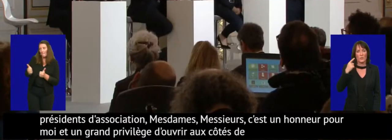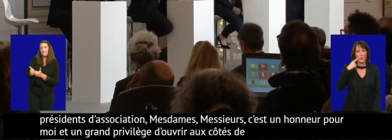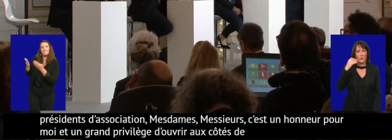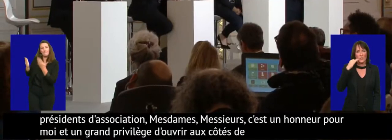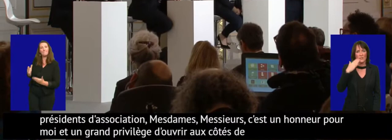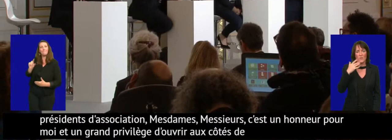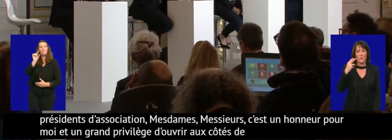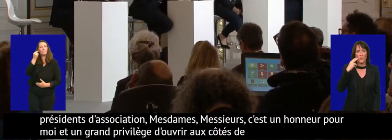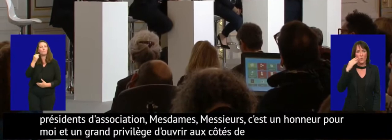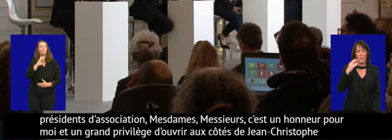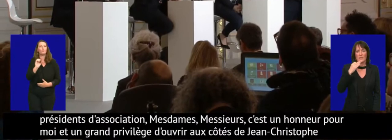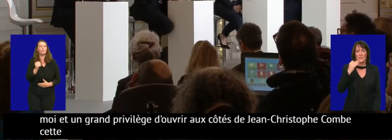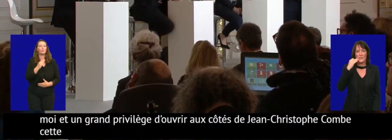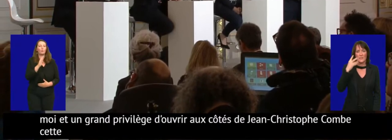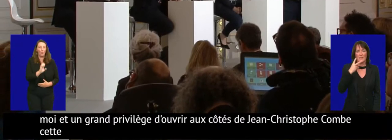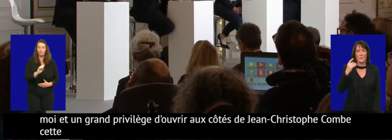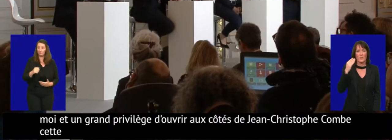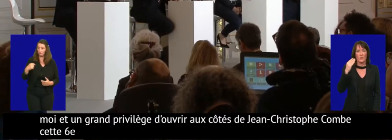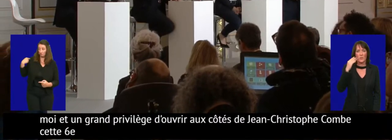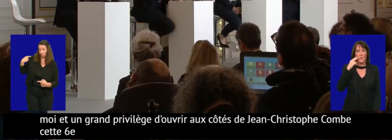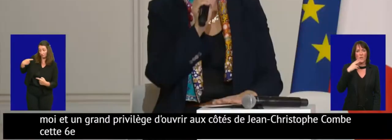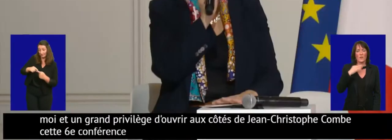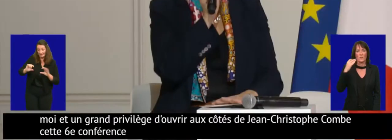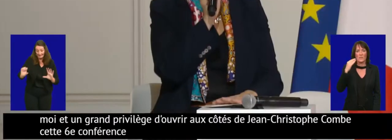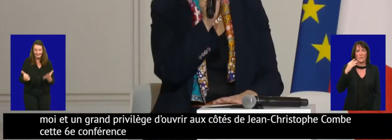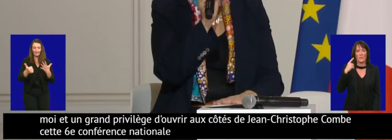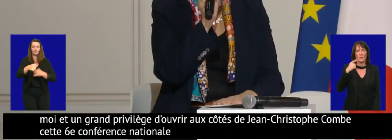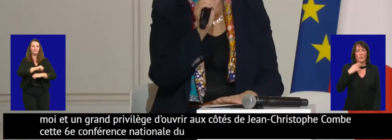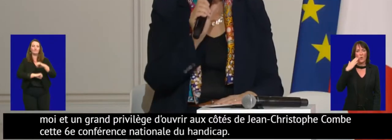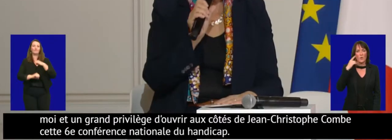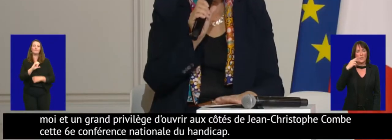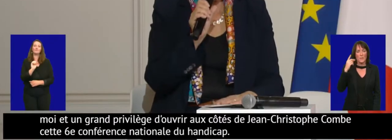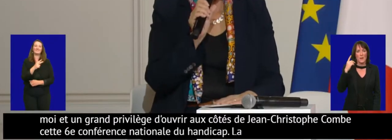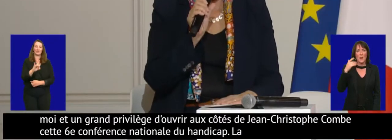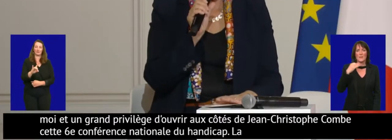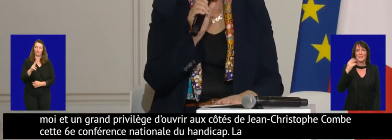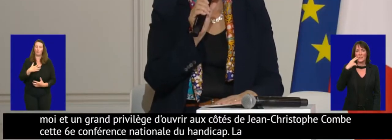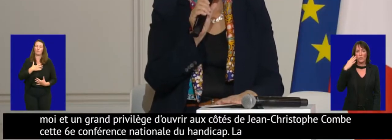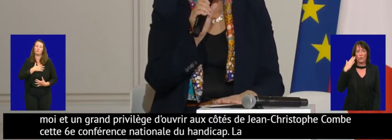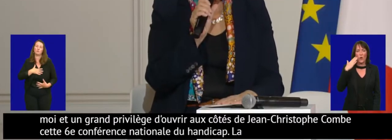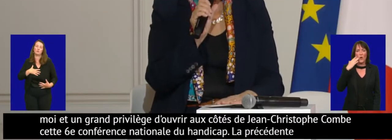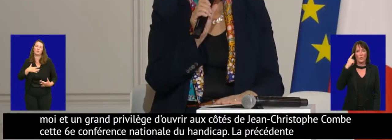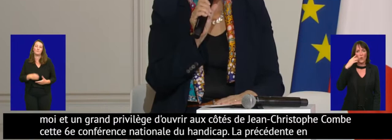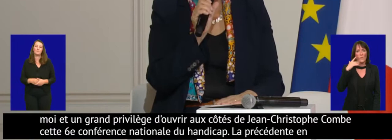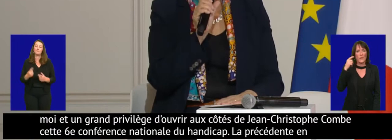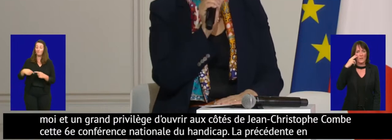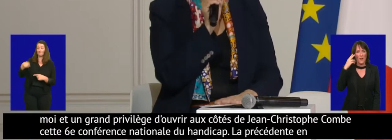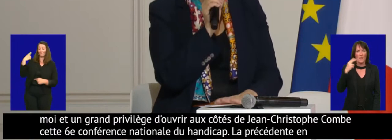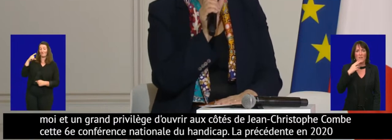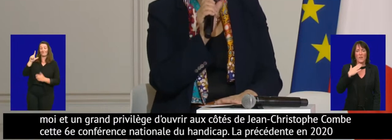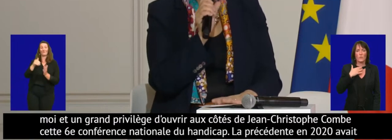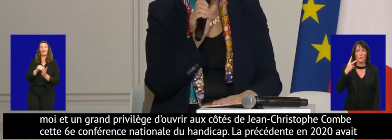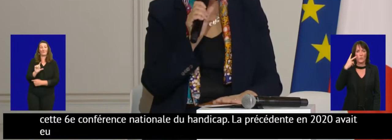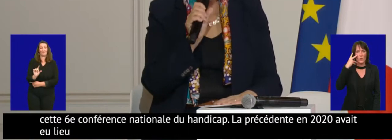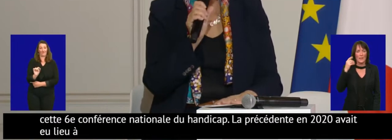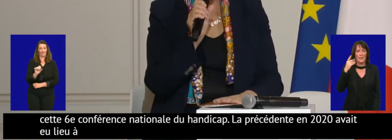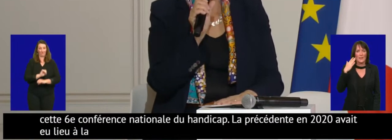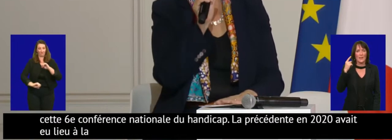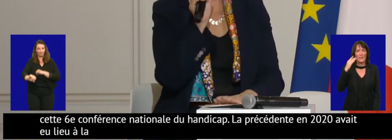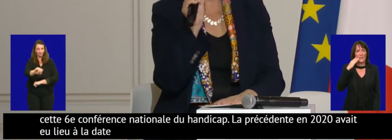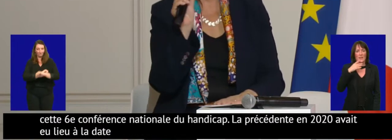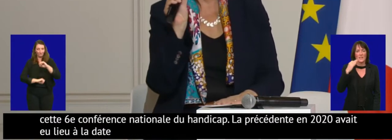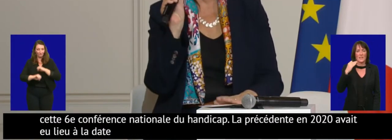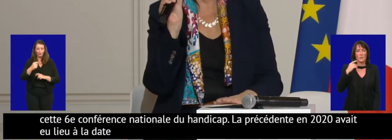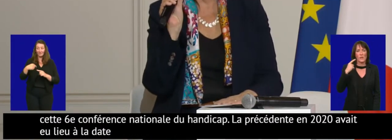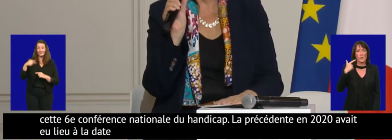sixième conférence nationale du handicap. La précédente, en 2020, avait eu lieu à la date anniversaire de la loi du